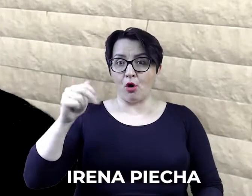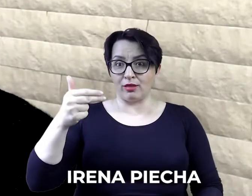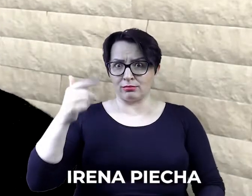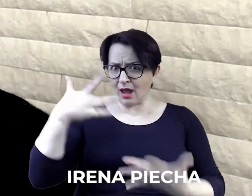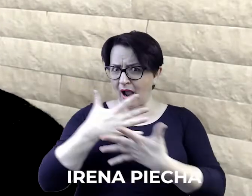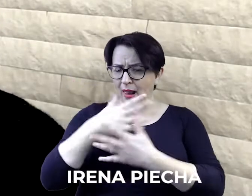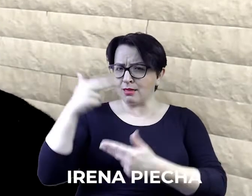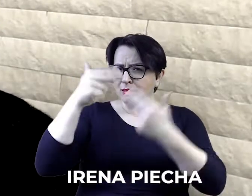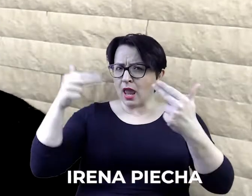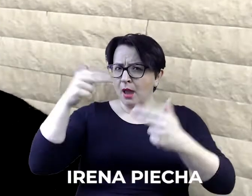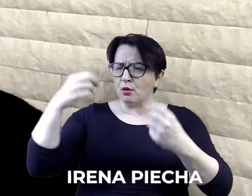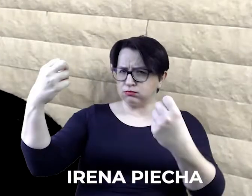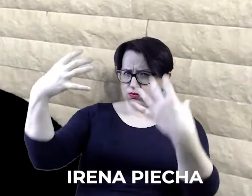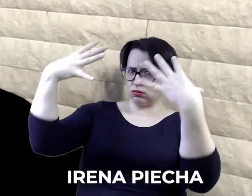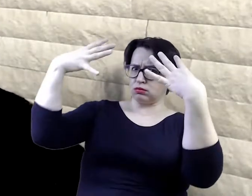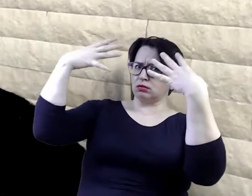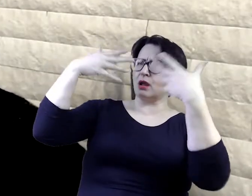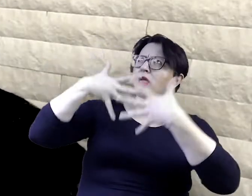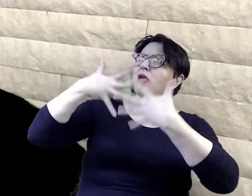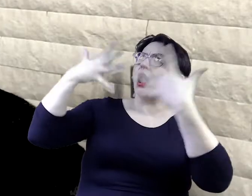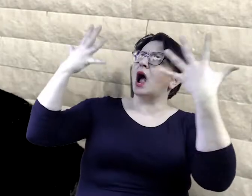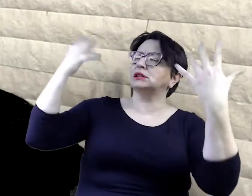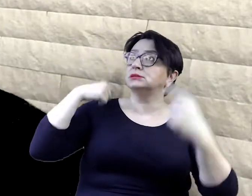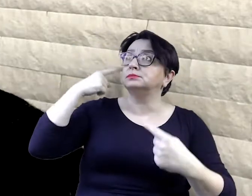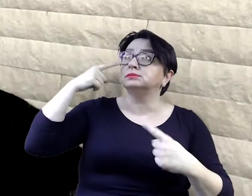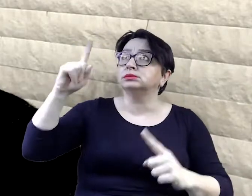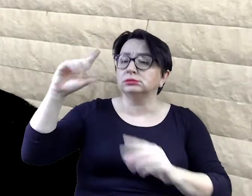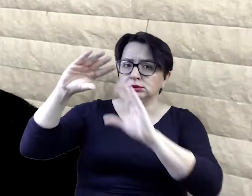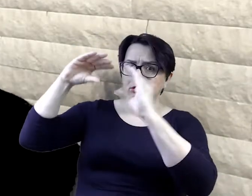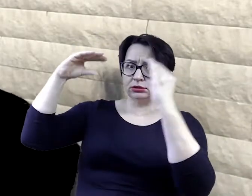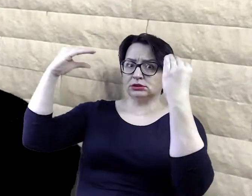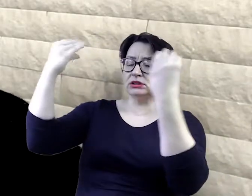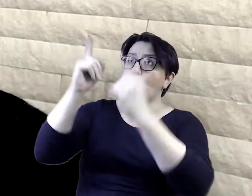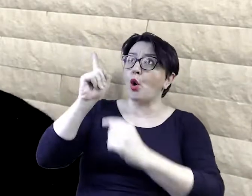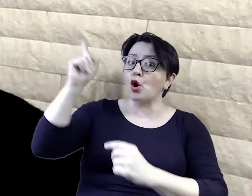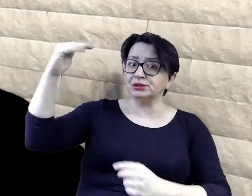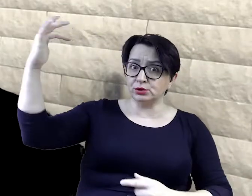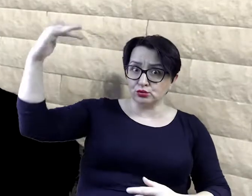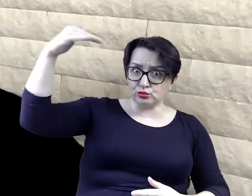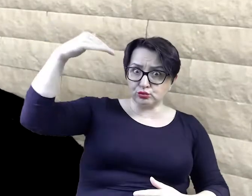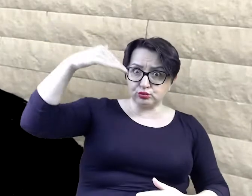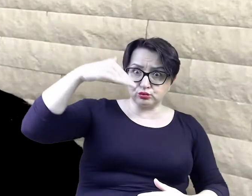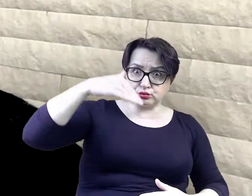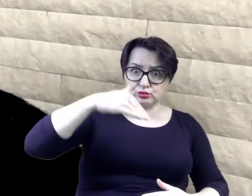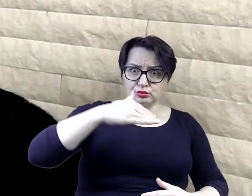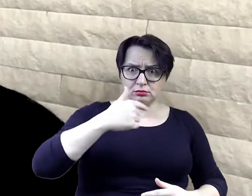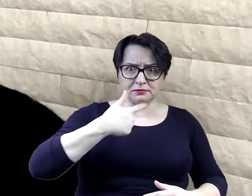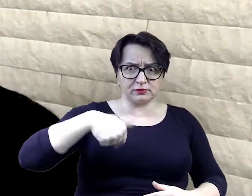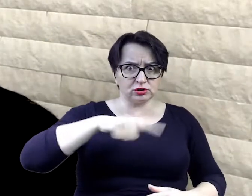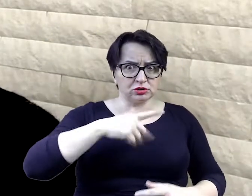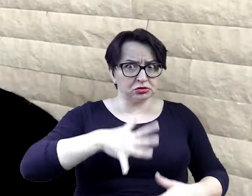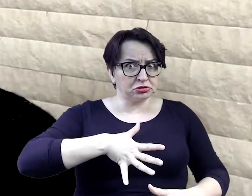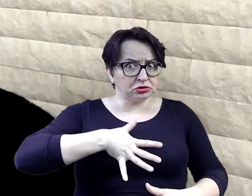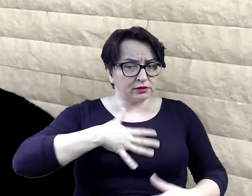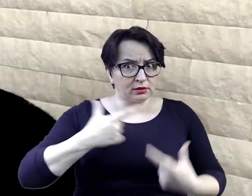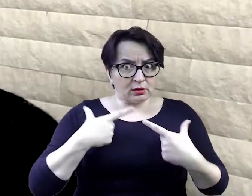DZIĘKI ZA OBSERWACIE Lecący w naszą stronę Byliśmy zdziwieni i zaskoczeni W pierwszej